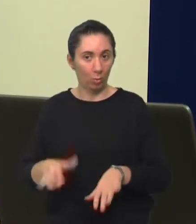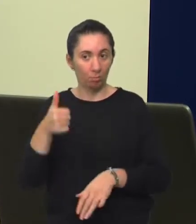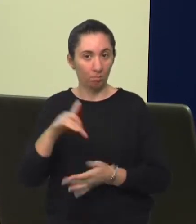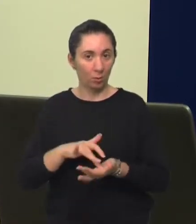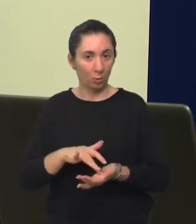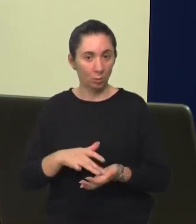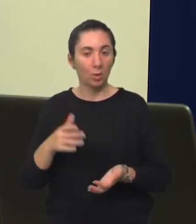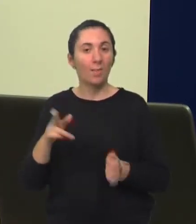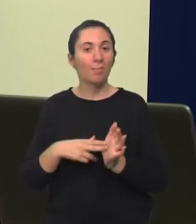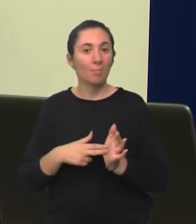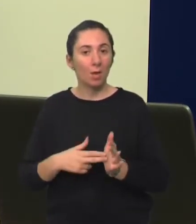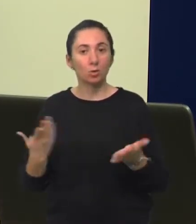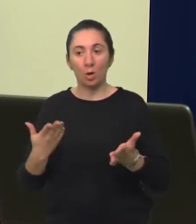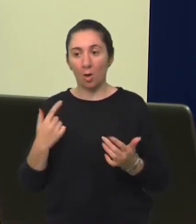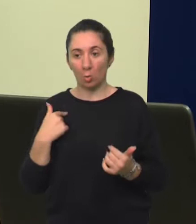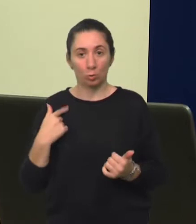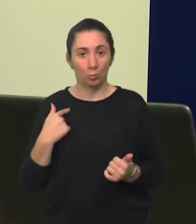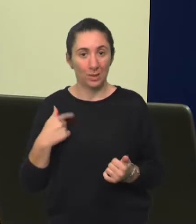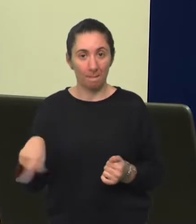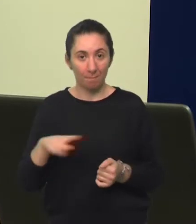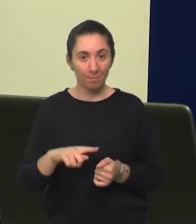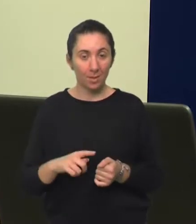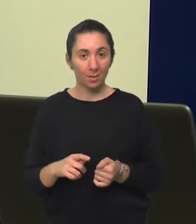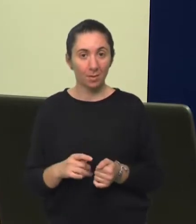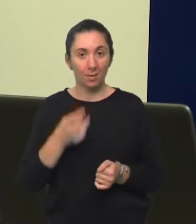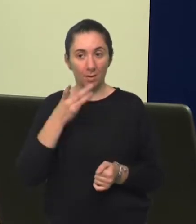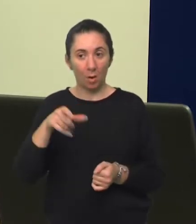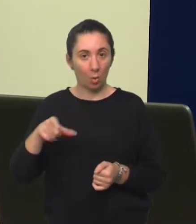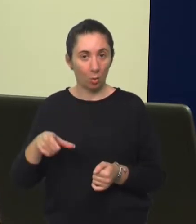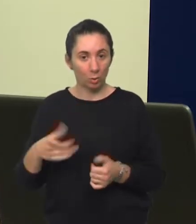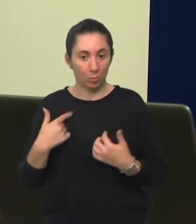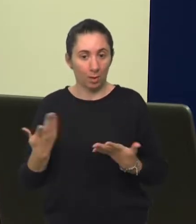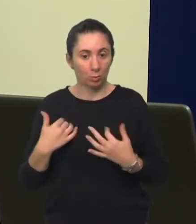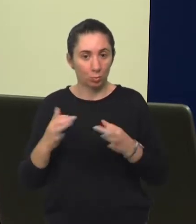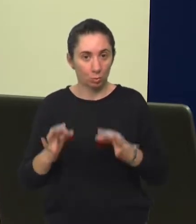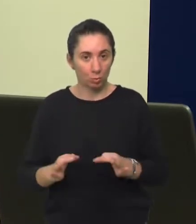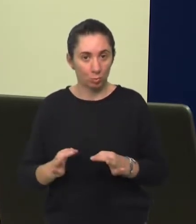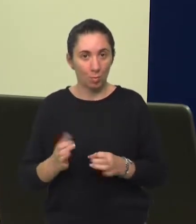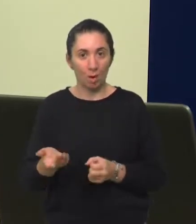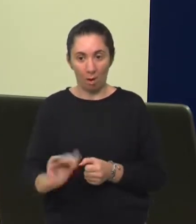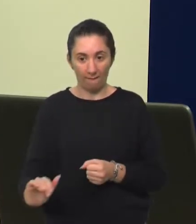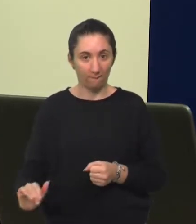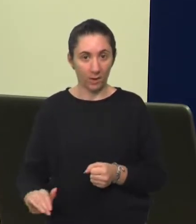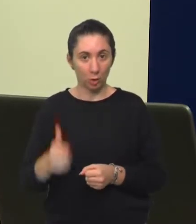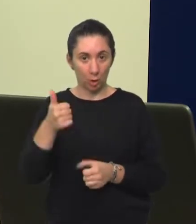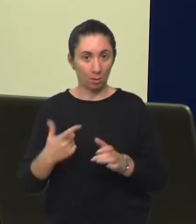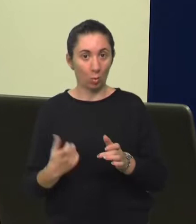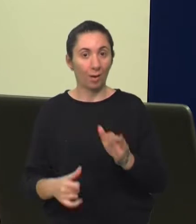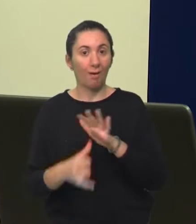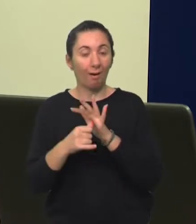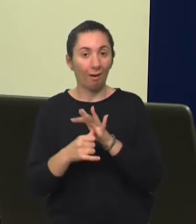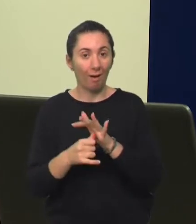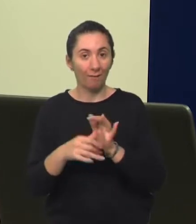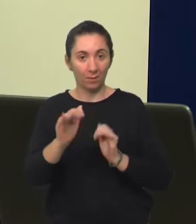prvenstveno je on zapravo način kako ćemo se mi kao osobe socijalizirati. A vrtića koja je jedna od glavnih